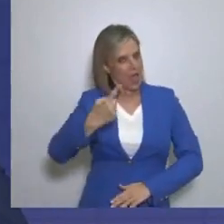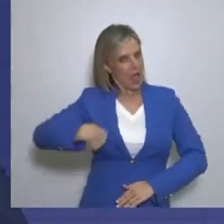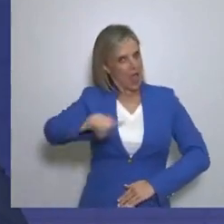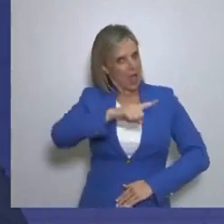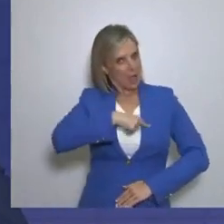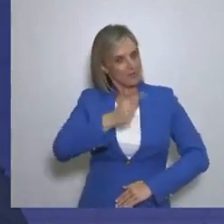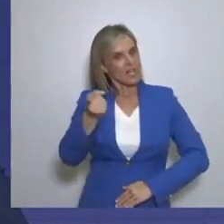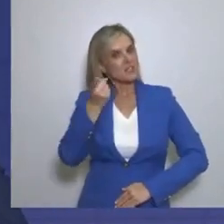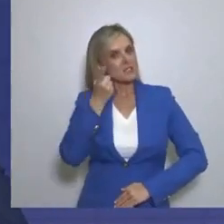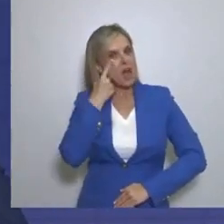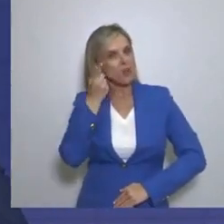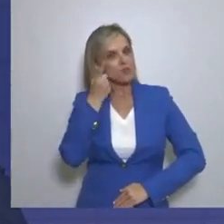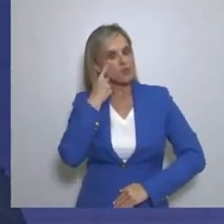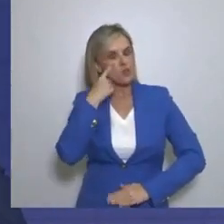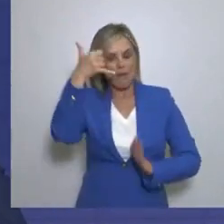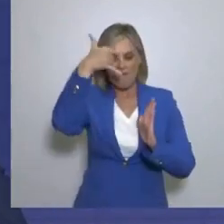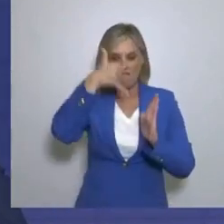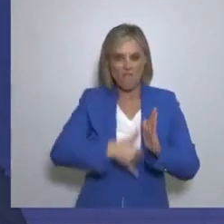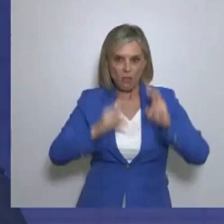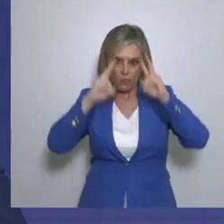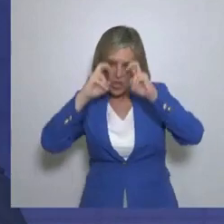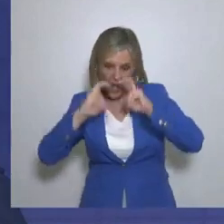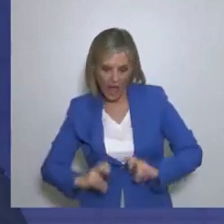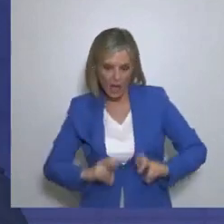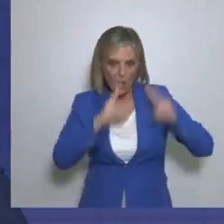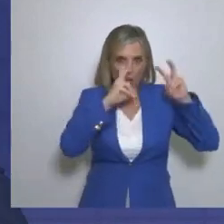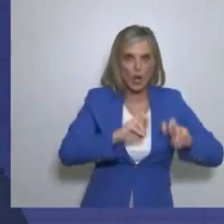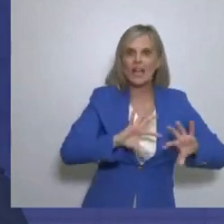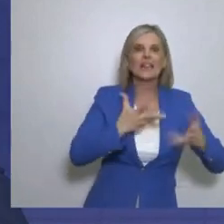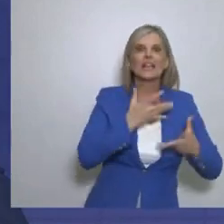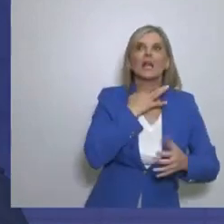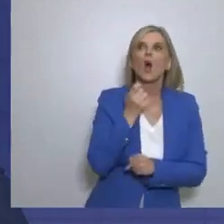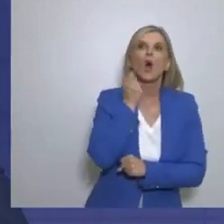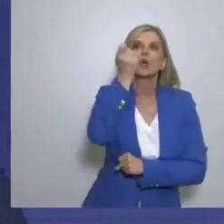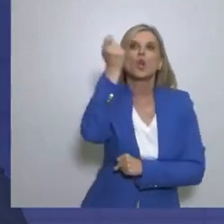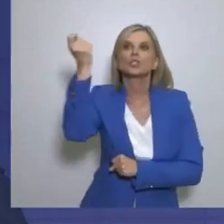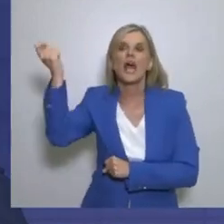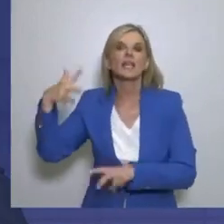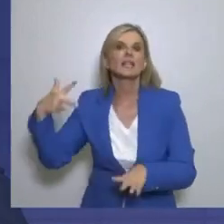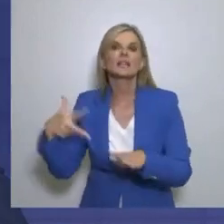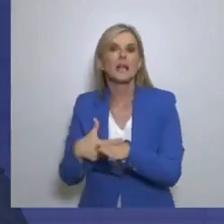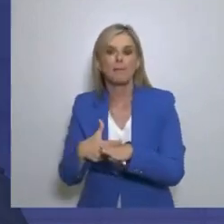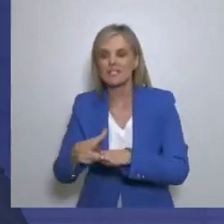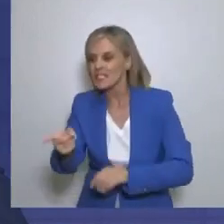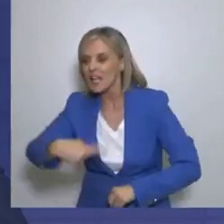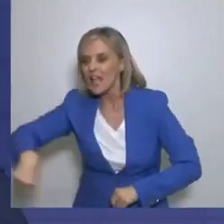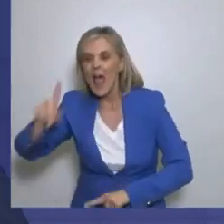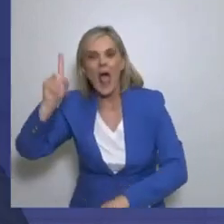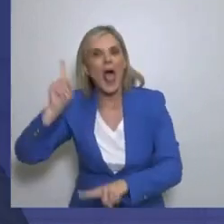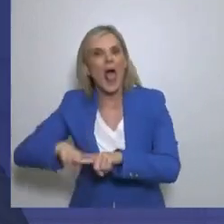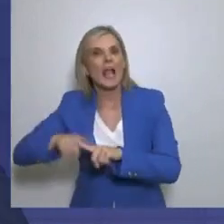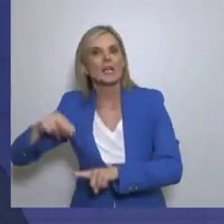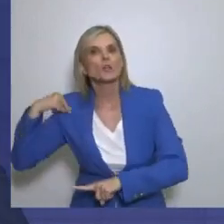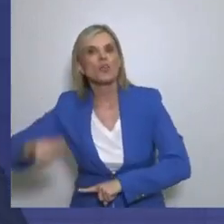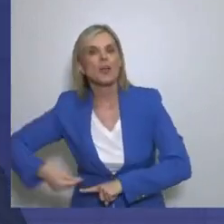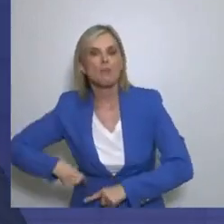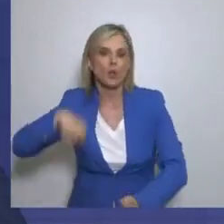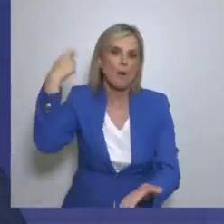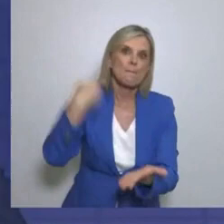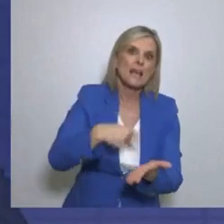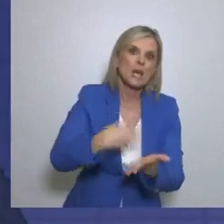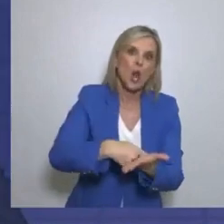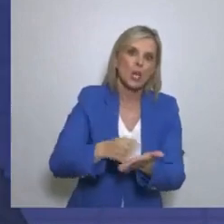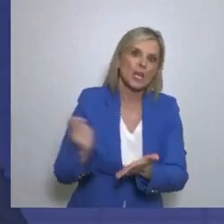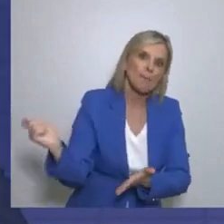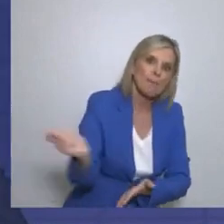χρωστανε οι τράπεζες Τι έχει πληρώσει το ελληνικό δημόσιο στις τράπεζες όλα αυτά τα χρόνια Που δεν πρέπει να ξεχνάμε και πρέπει να